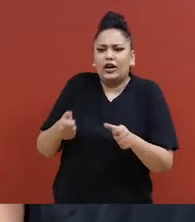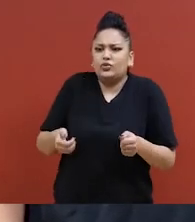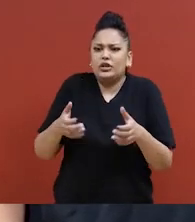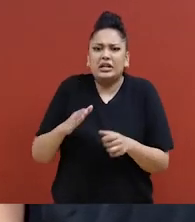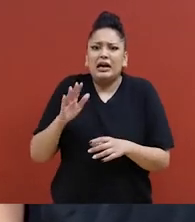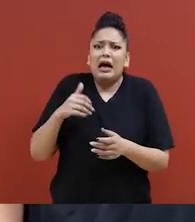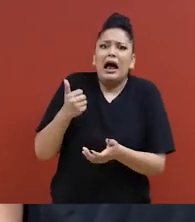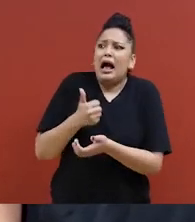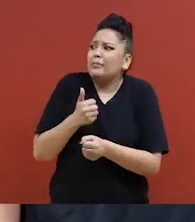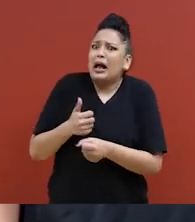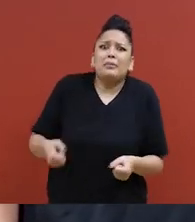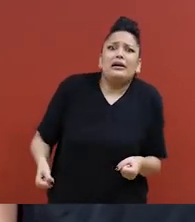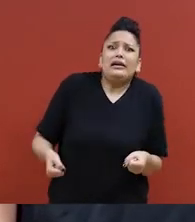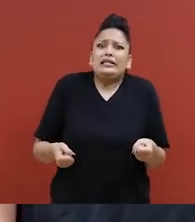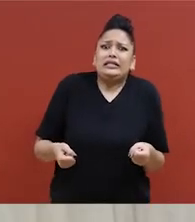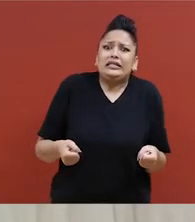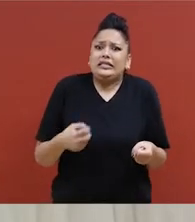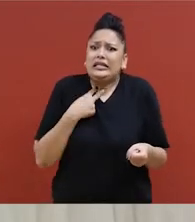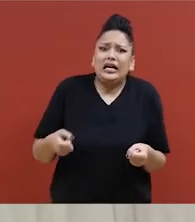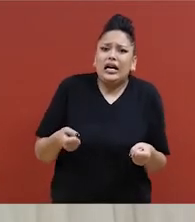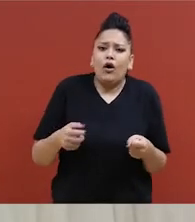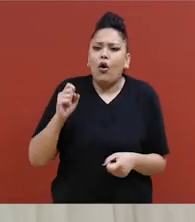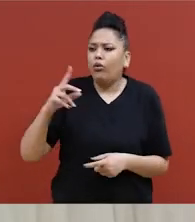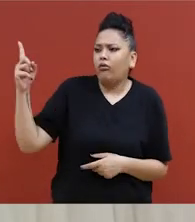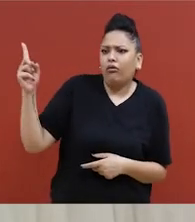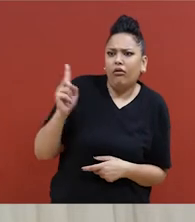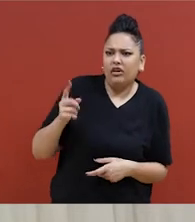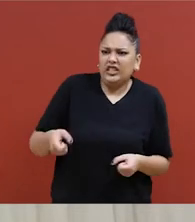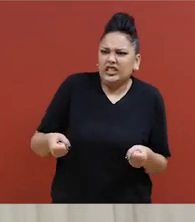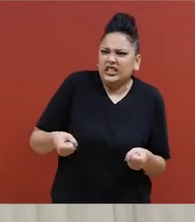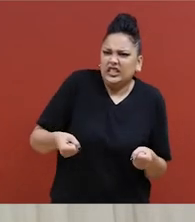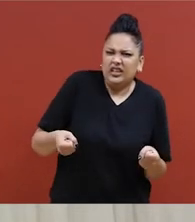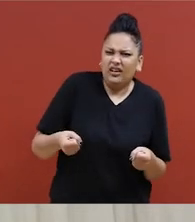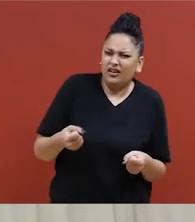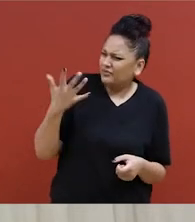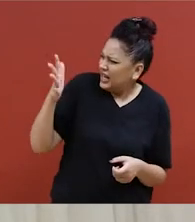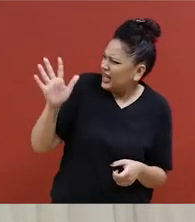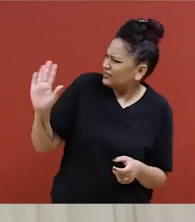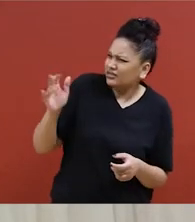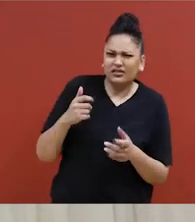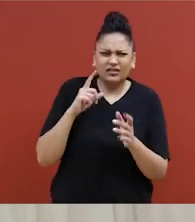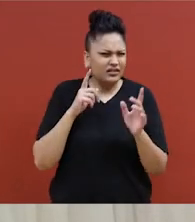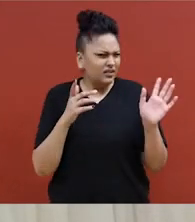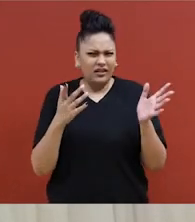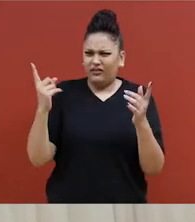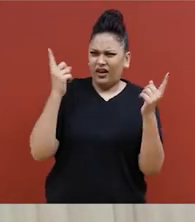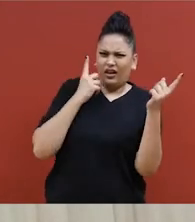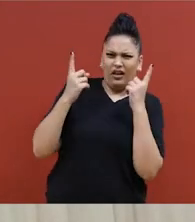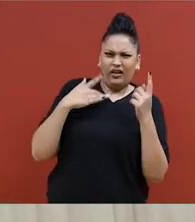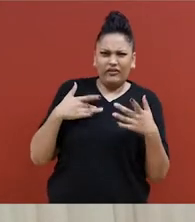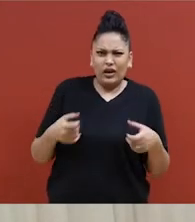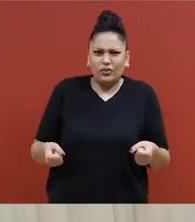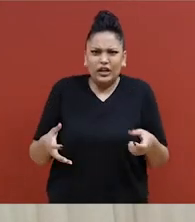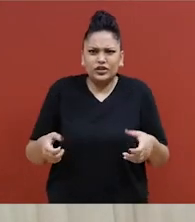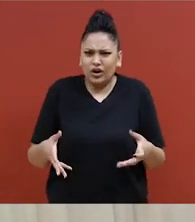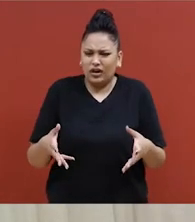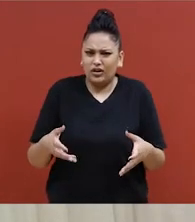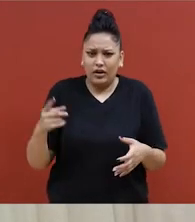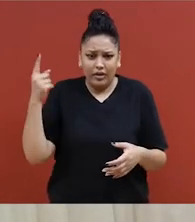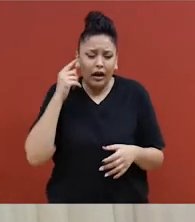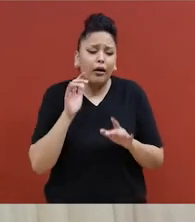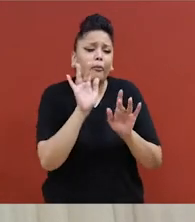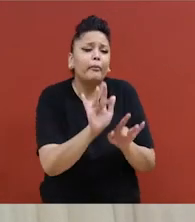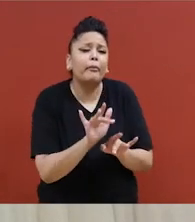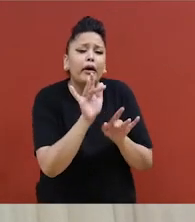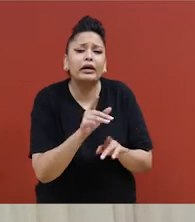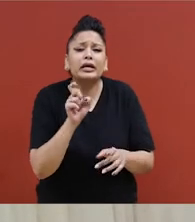disant « Laissez-moi vous aider à traverser la rue » ou « Qu'ils viennent à côté d'elle et qu voient un fauteuil roulant comme une chose pour laquelle ils n'ont pas besoin de demander